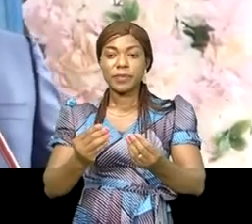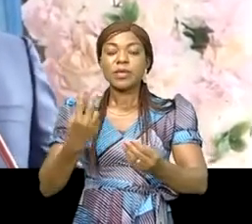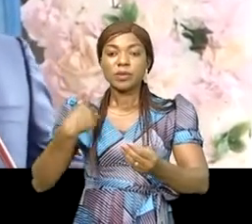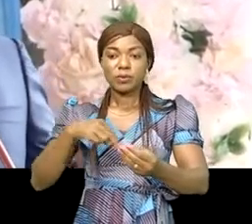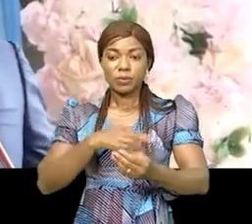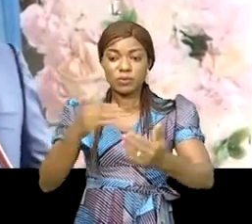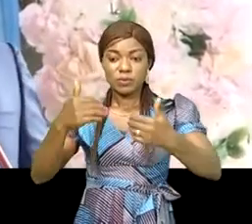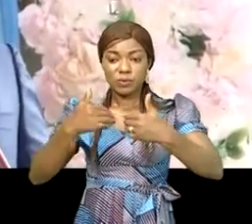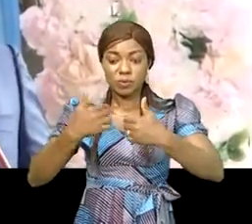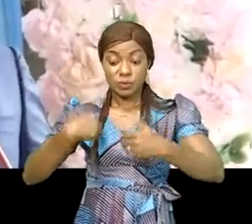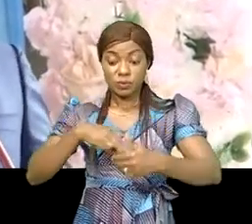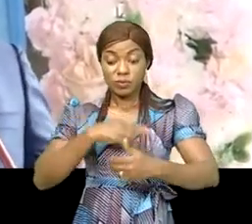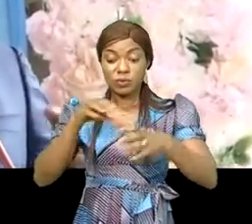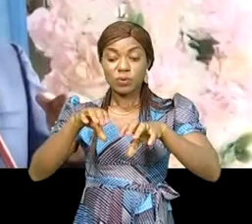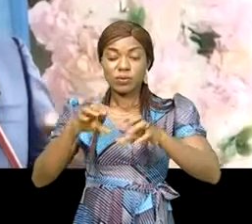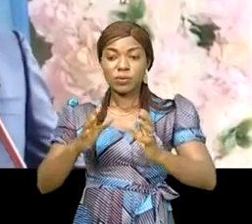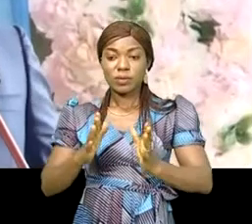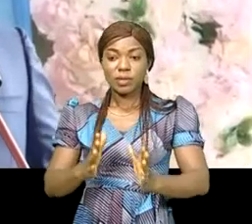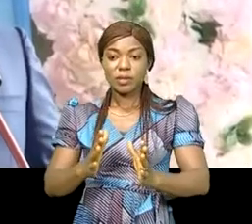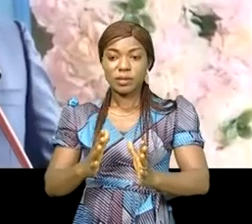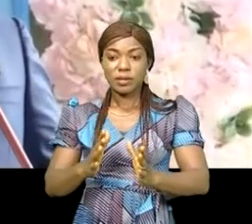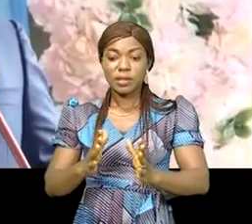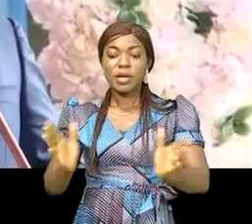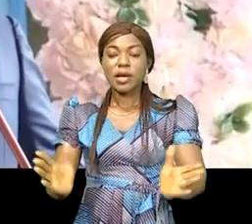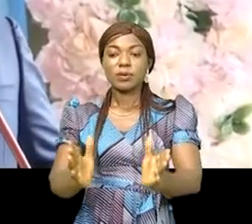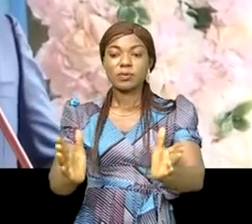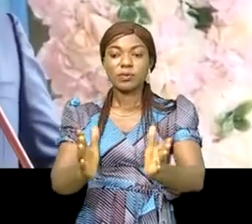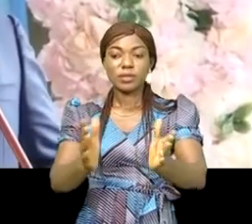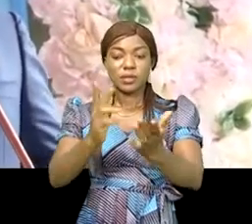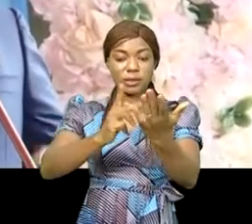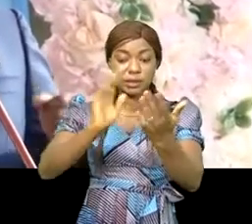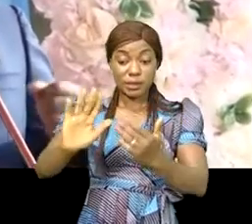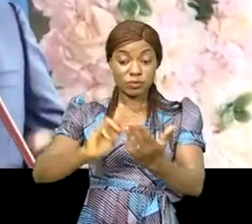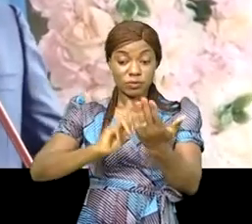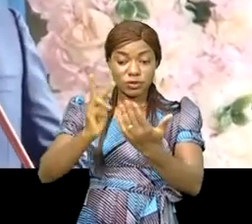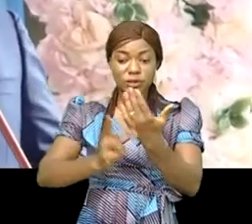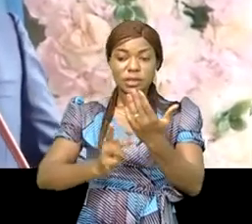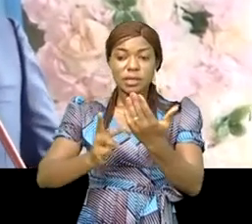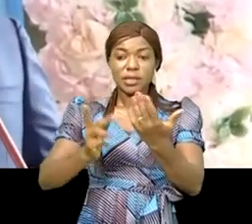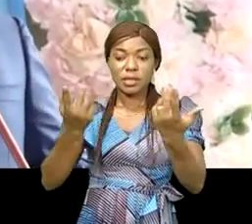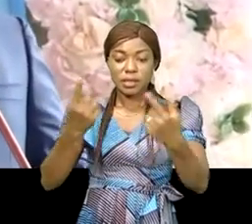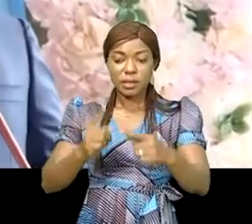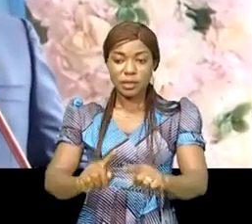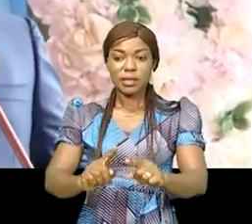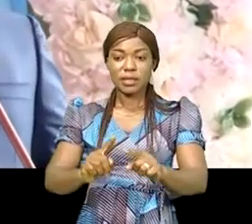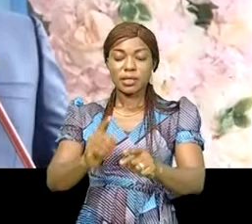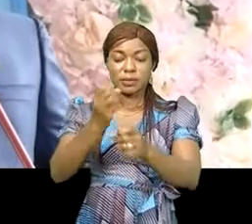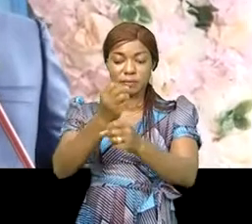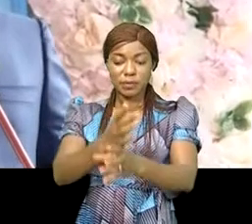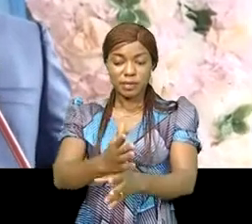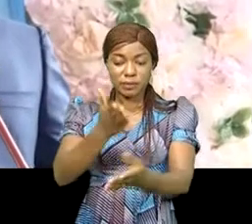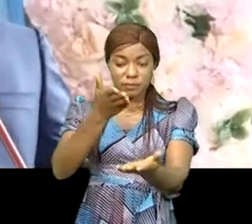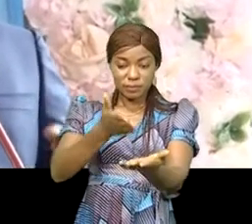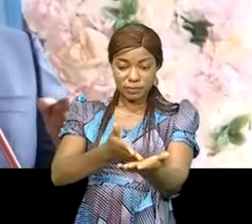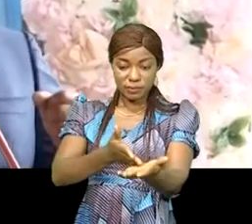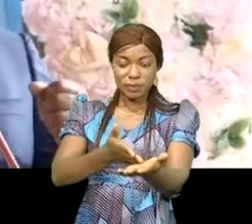-nous, Congolais, encourager ce projet et lorsque il aura été réalisé,